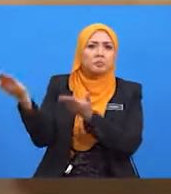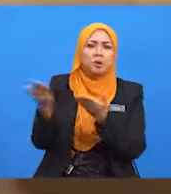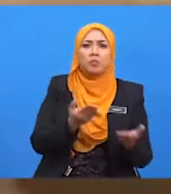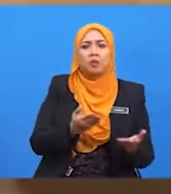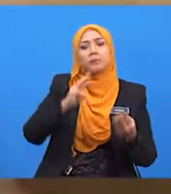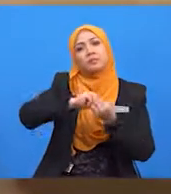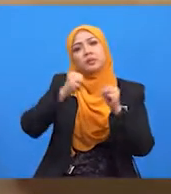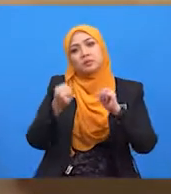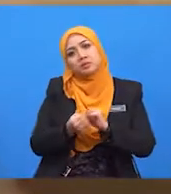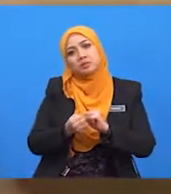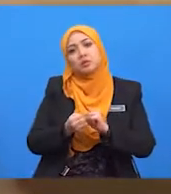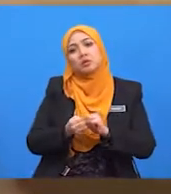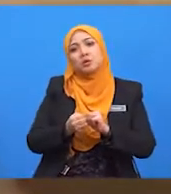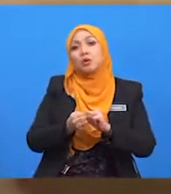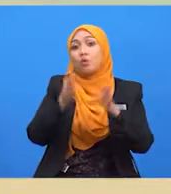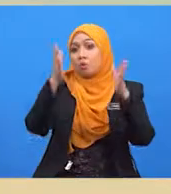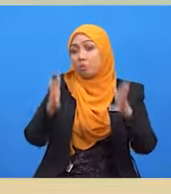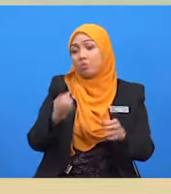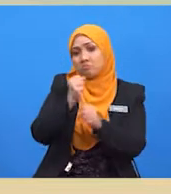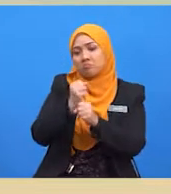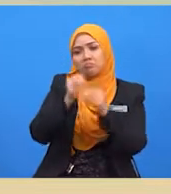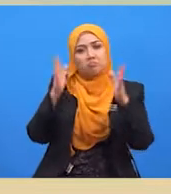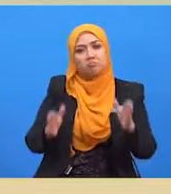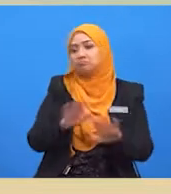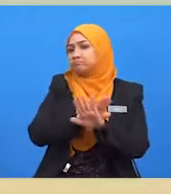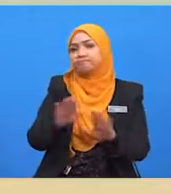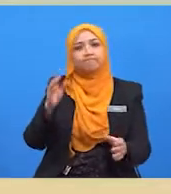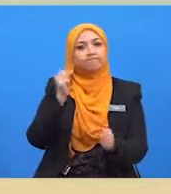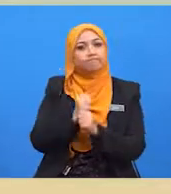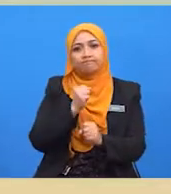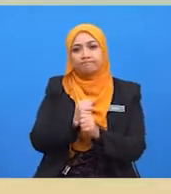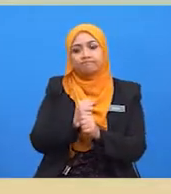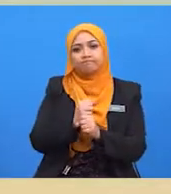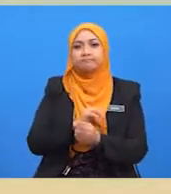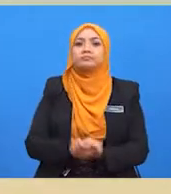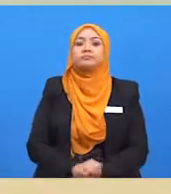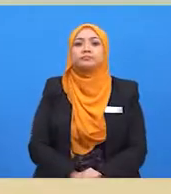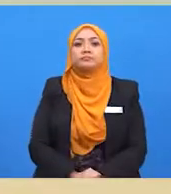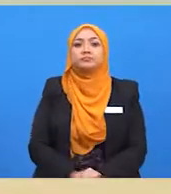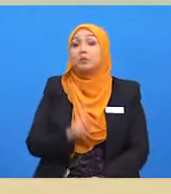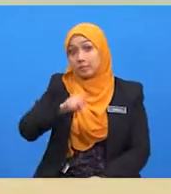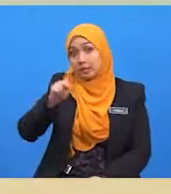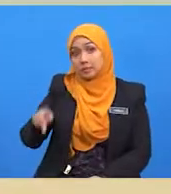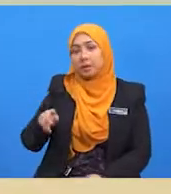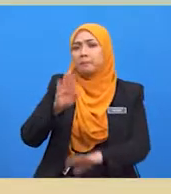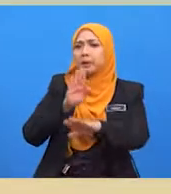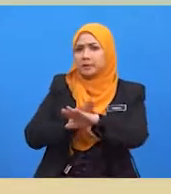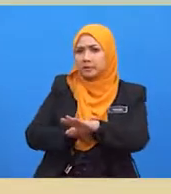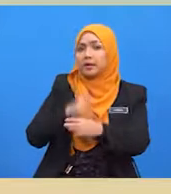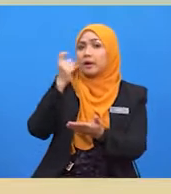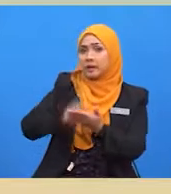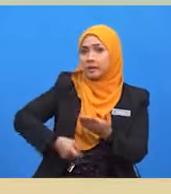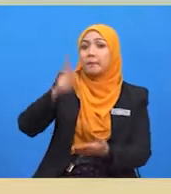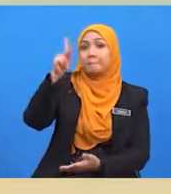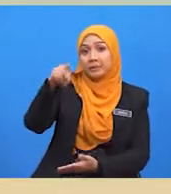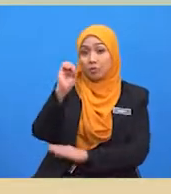Baiklah pelajar, pada harga P0, kuantiti ditawar kereta oleh pengeluar domestik